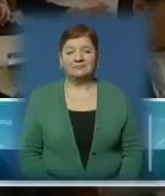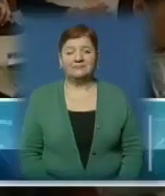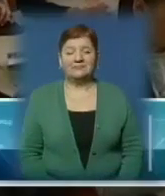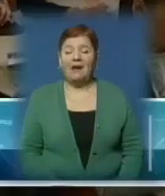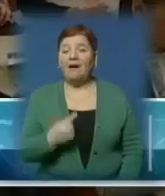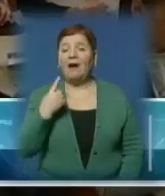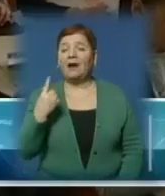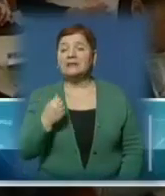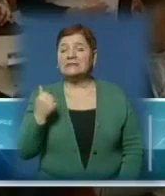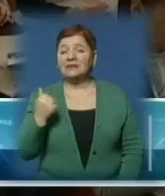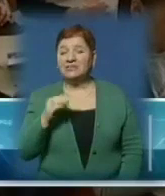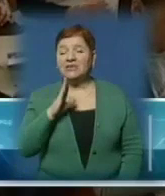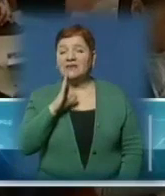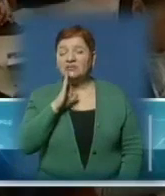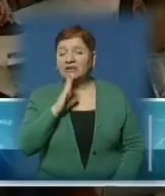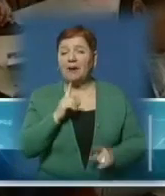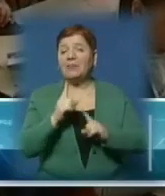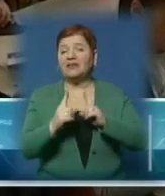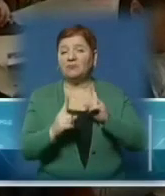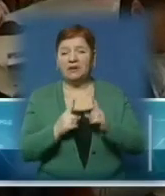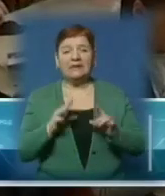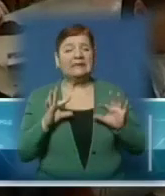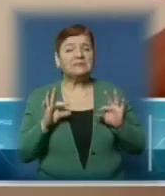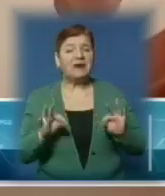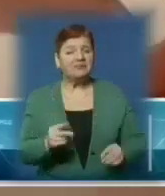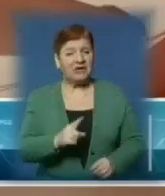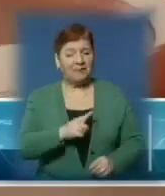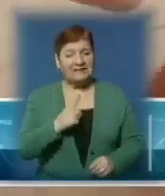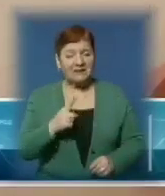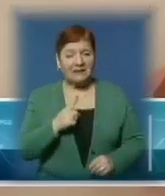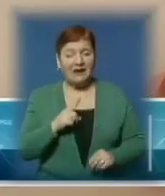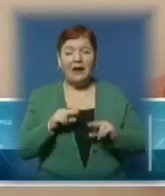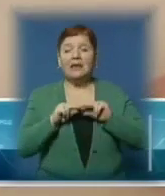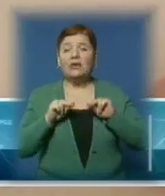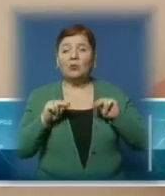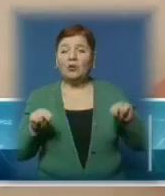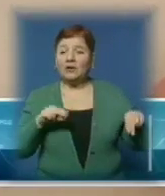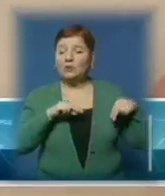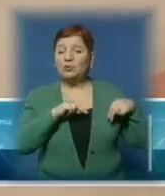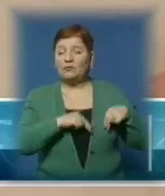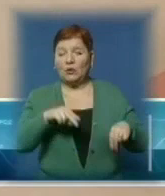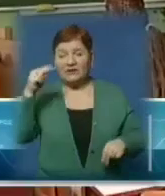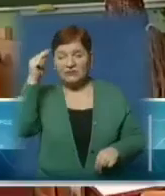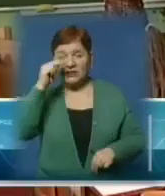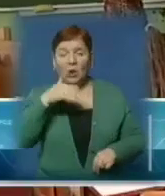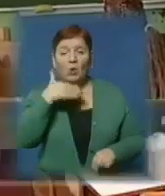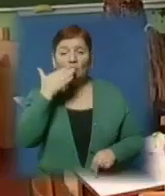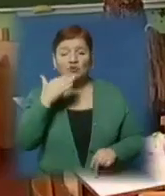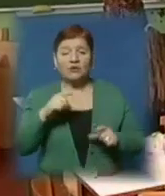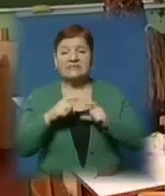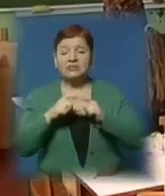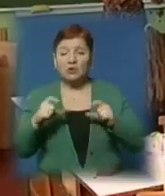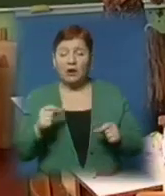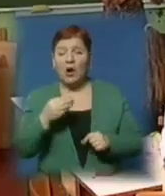Раз на тиждень ці дівчата перетворюються на справжніх майстринь. На уроках трудового навчання ужурецькі школярки вчаться